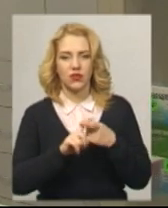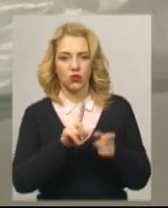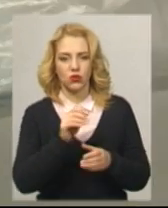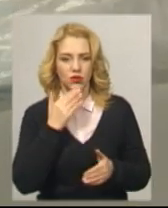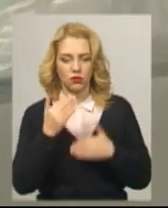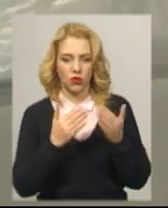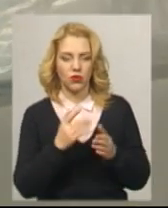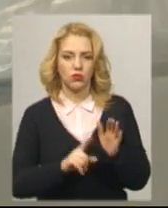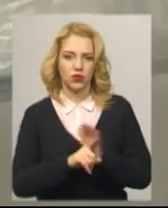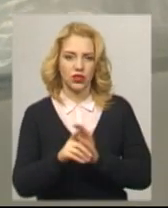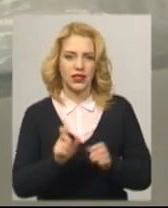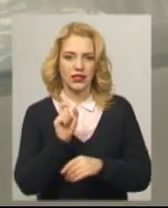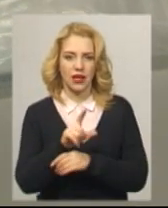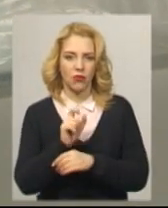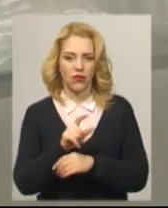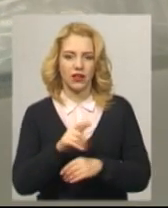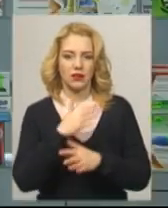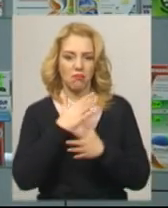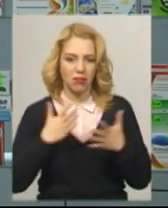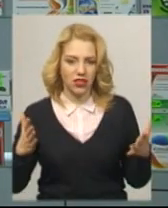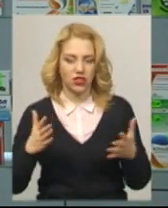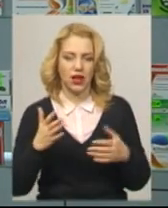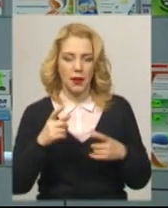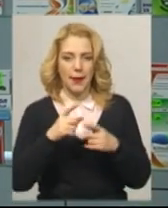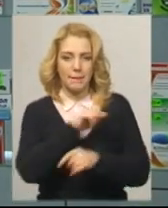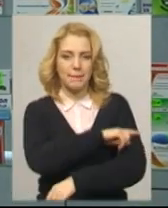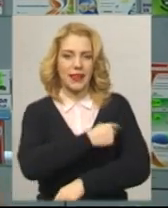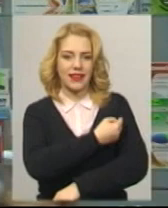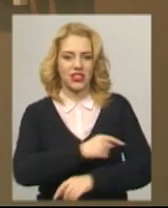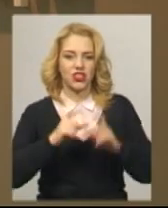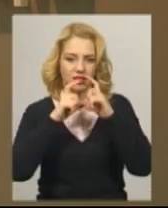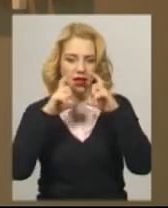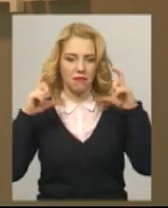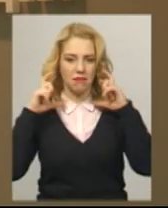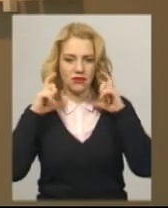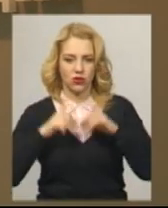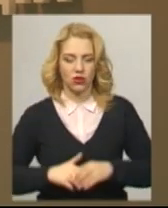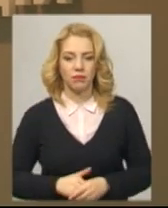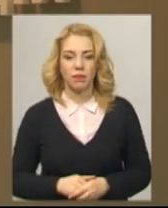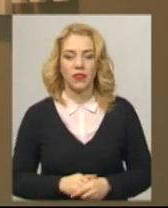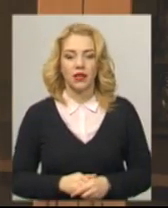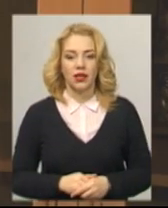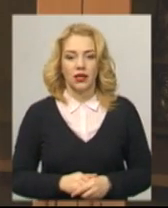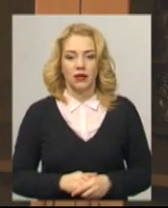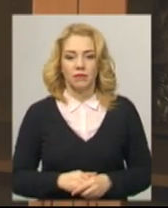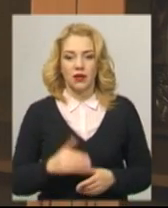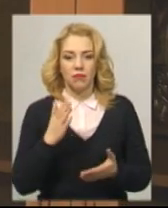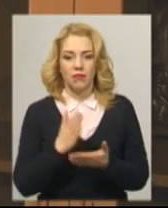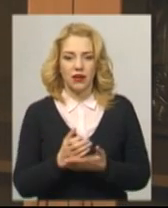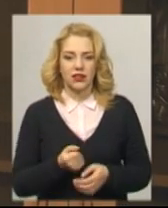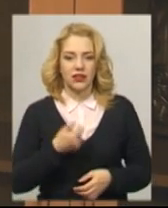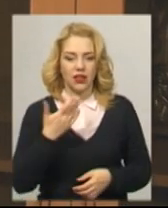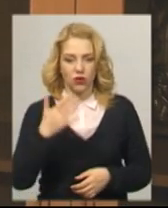замовляти більше медичних масок, каже керівниця Хмельницької мережі комунальних аптек Ольга Кадуцька. Та додає, мають кількох